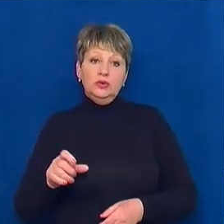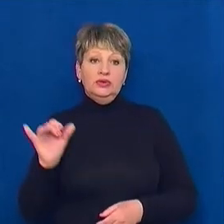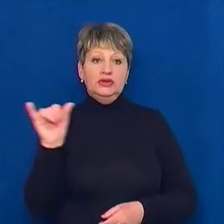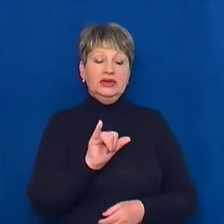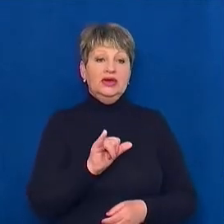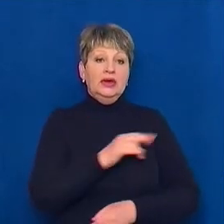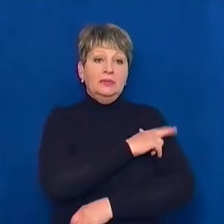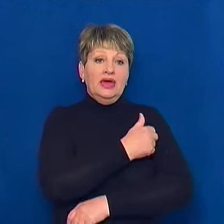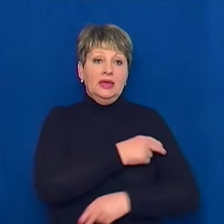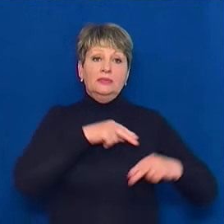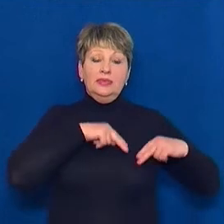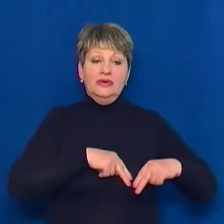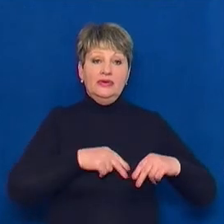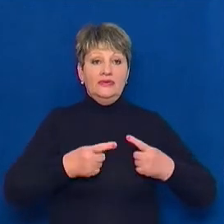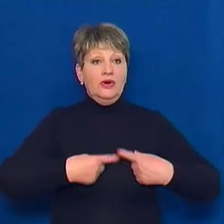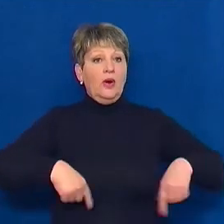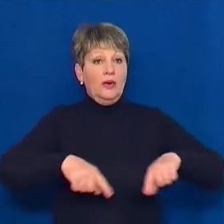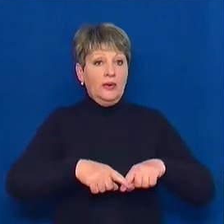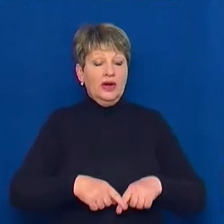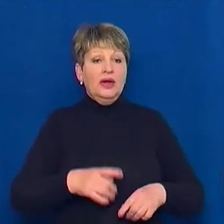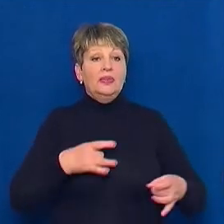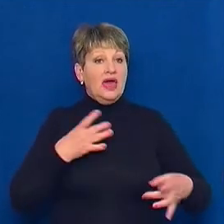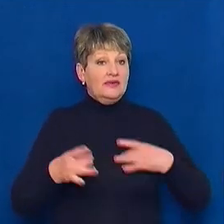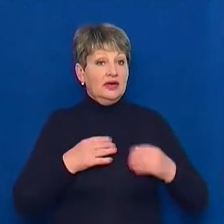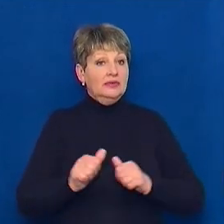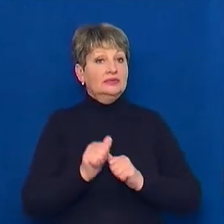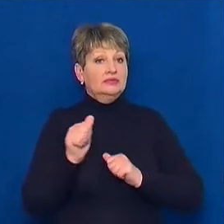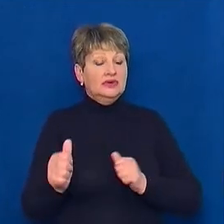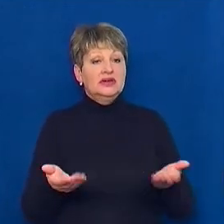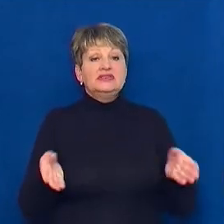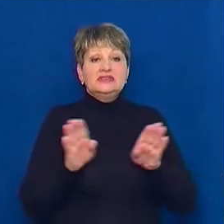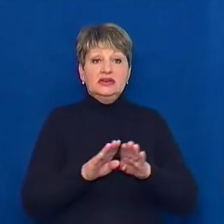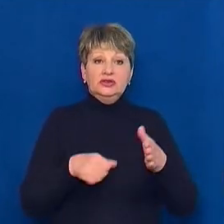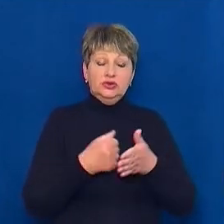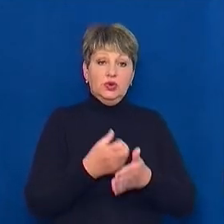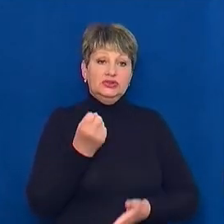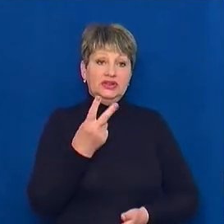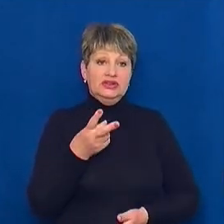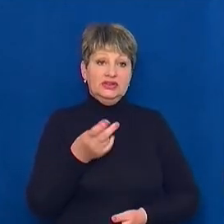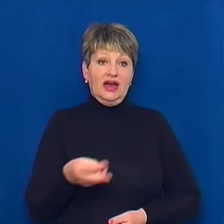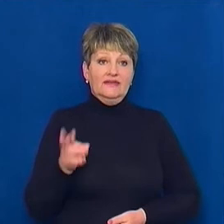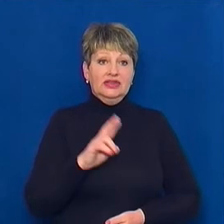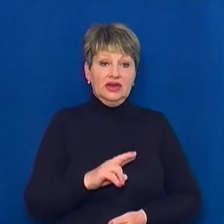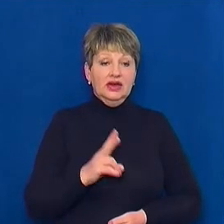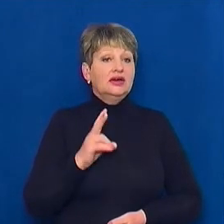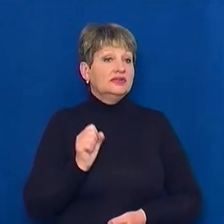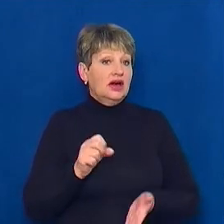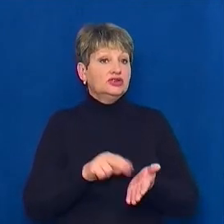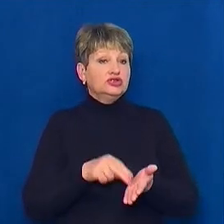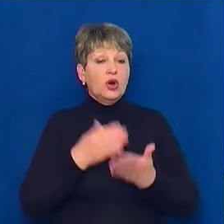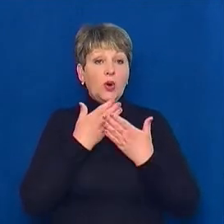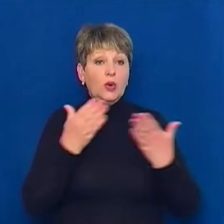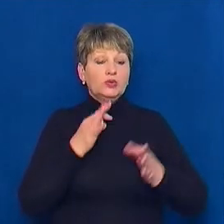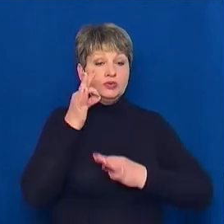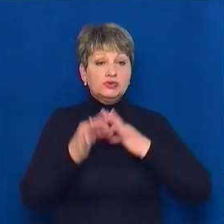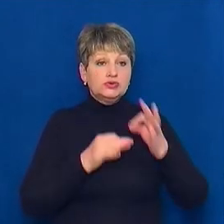відділень, найбільше у неврологічному. Його закрили на карантин до 13 травня. І на Черкащині за останню добу не